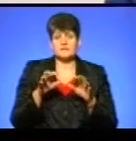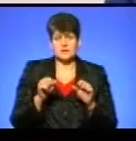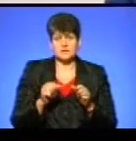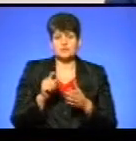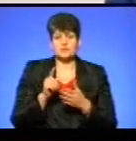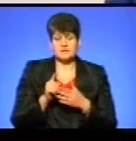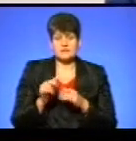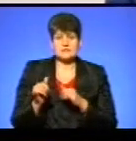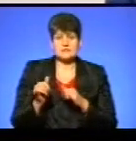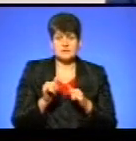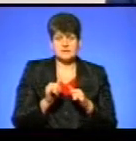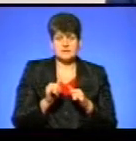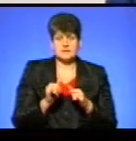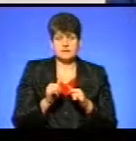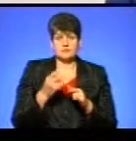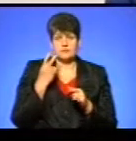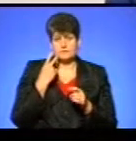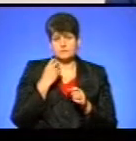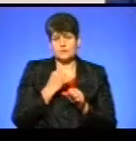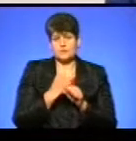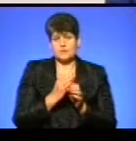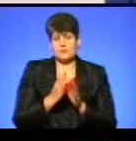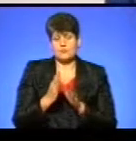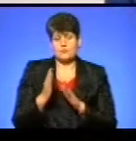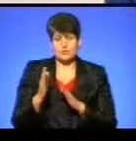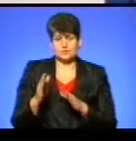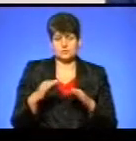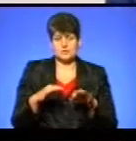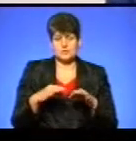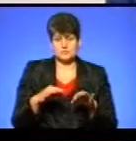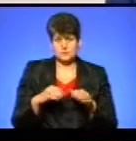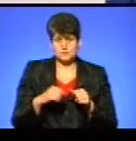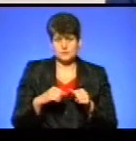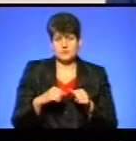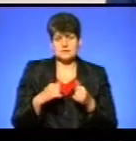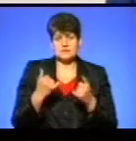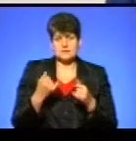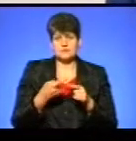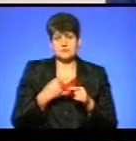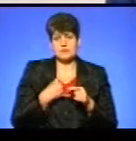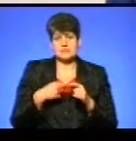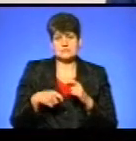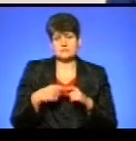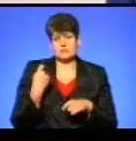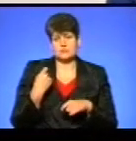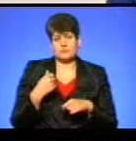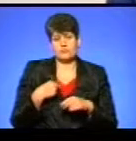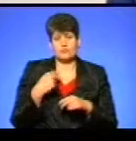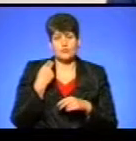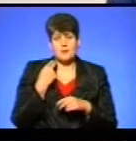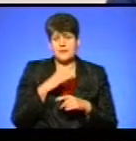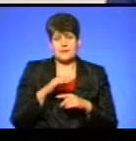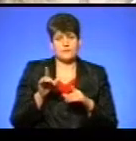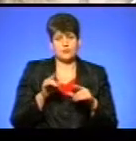зобов'язані забезпечити беззбиткову роботу громадського пасажирського транспорту. Зараз вона в нас є збиткова, ми в боргах, ми не